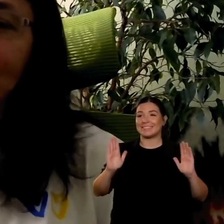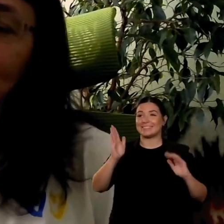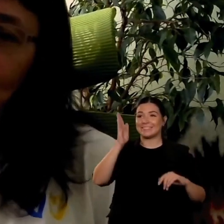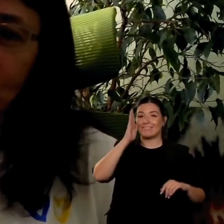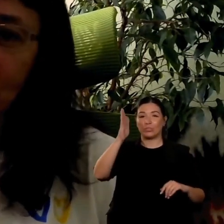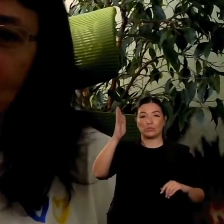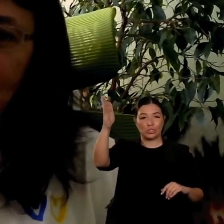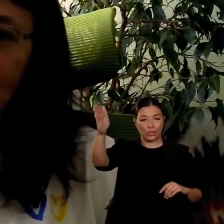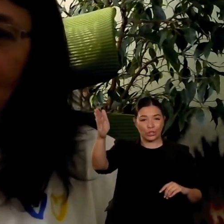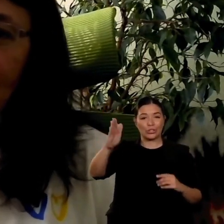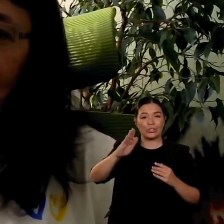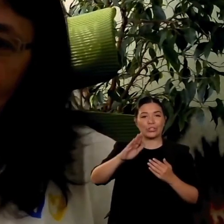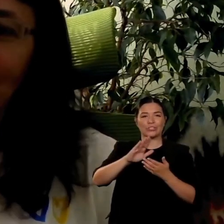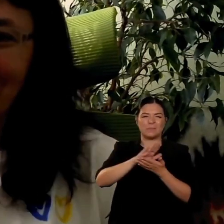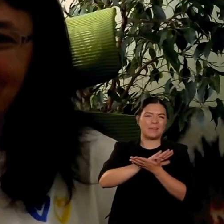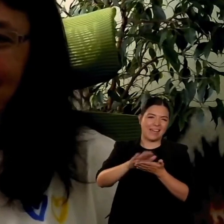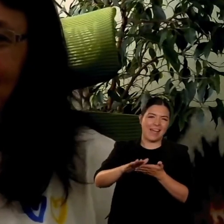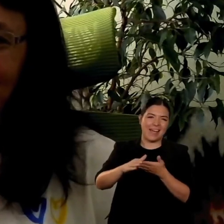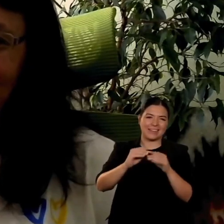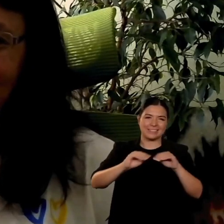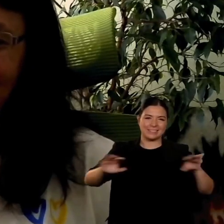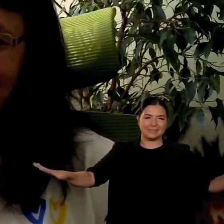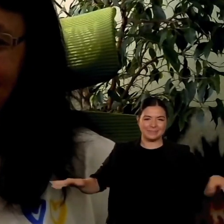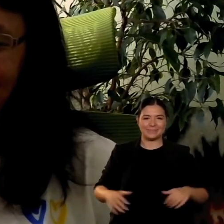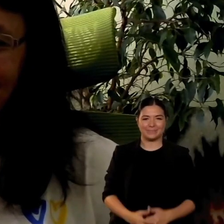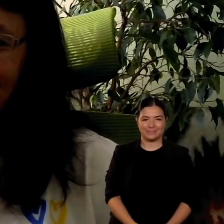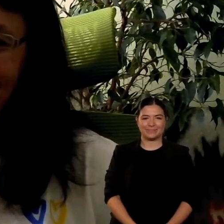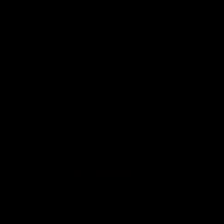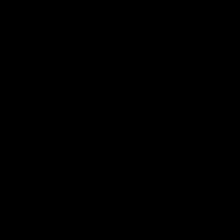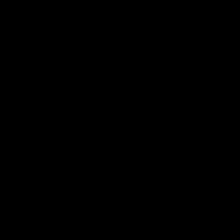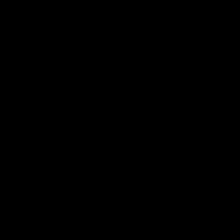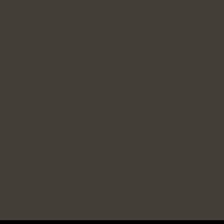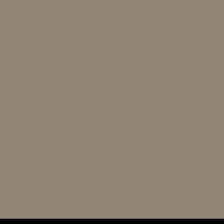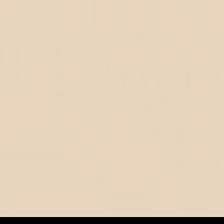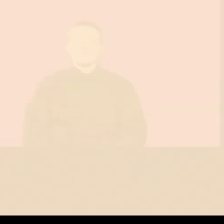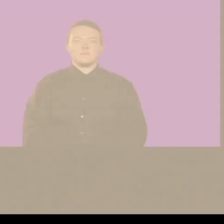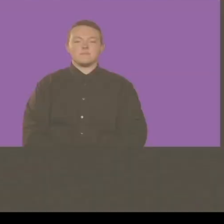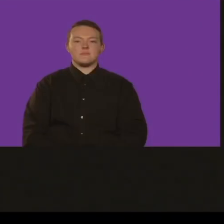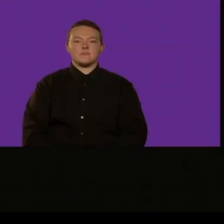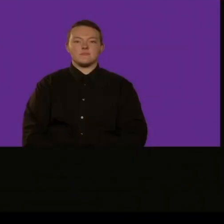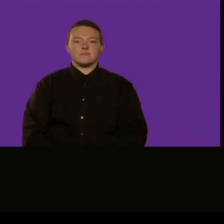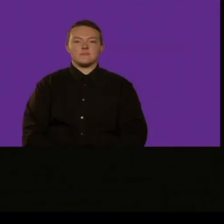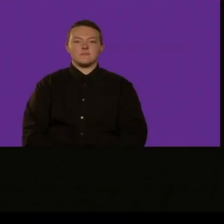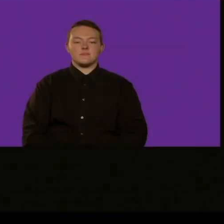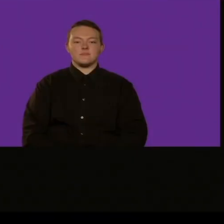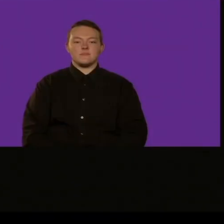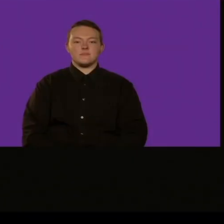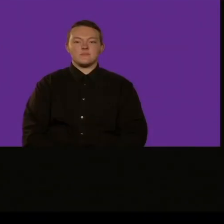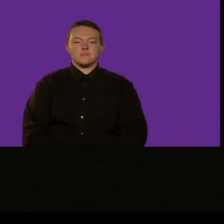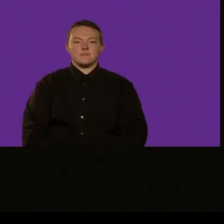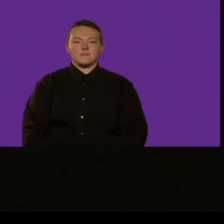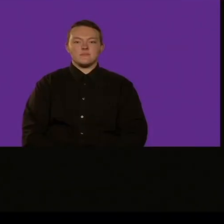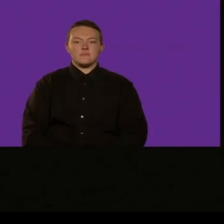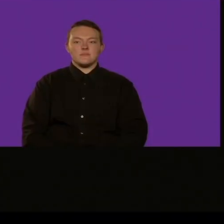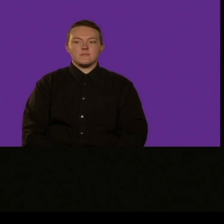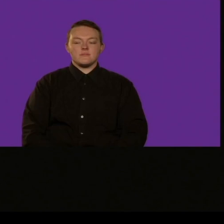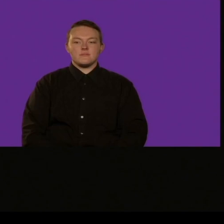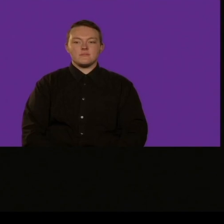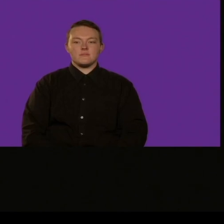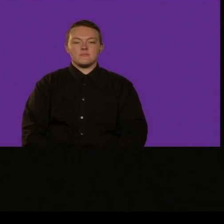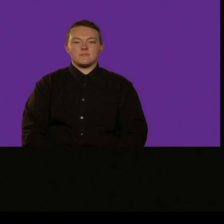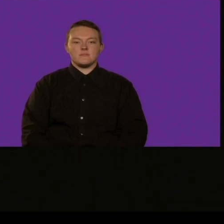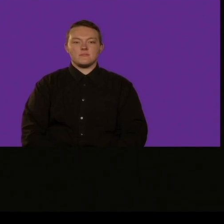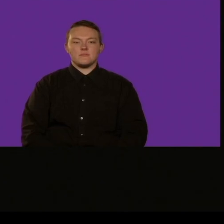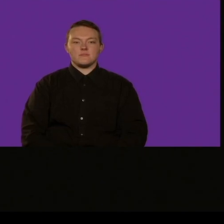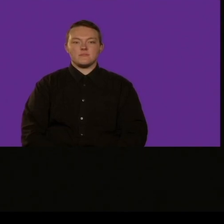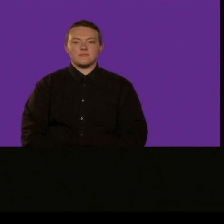mi è piaciuto moltissimo conoscere Alicia negli ultimi mesi realmente credo che il suo lavoro